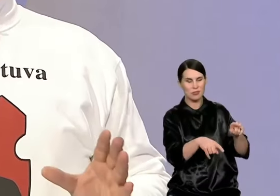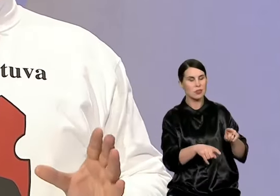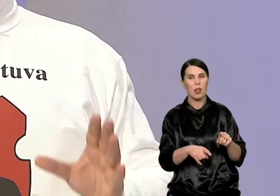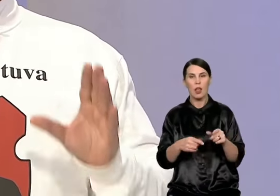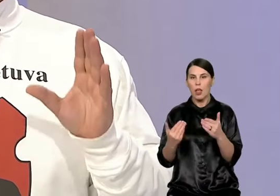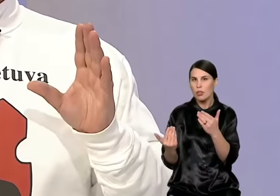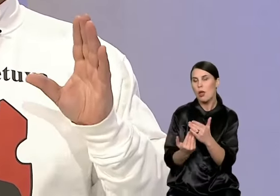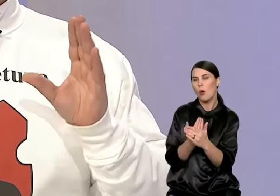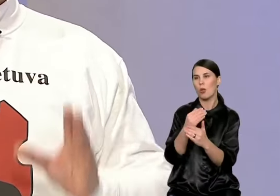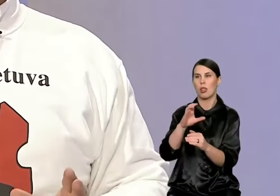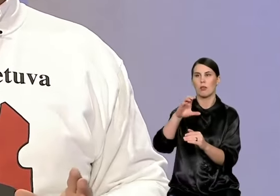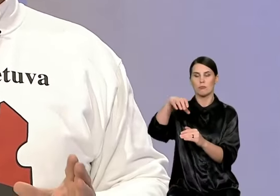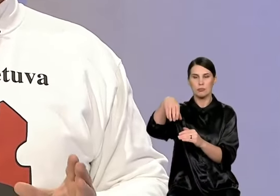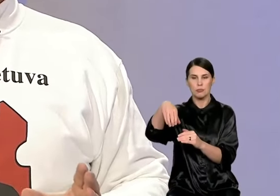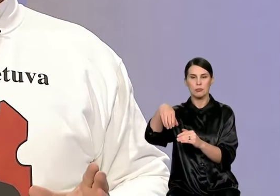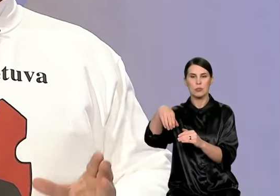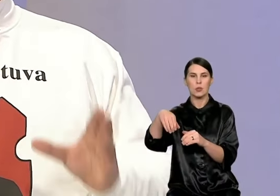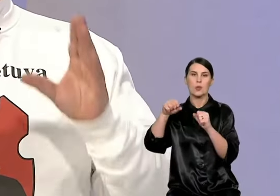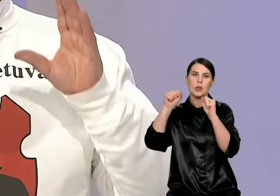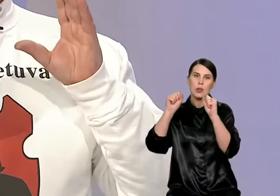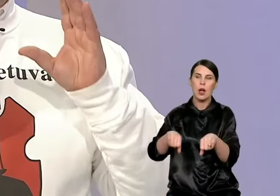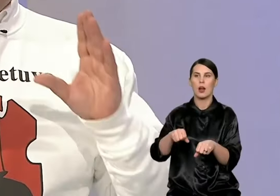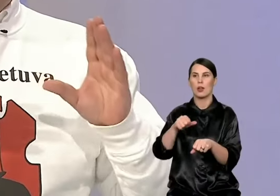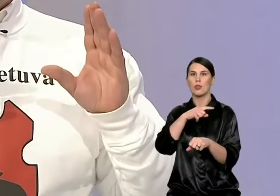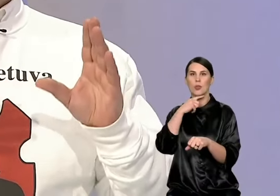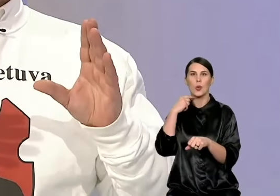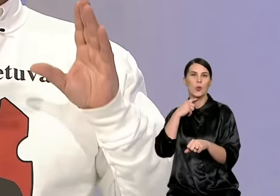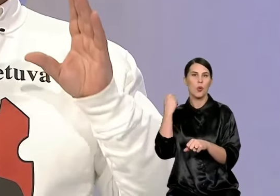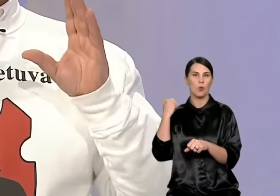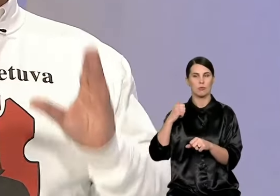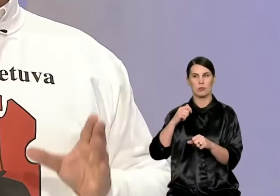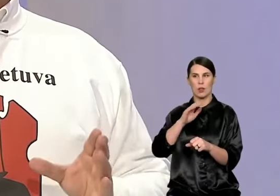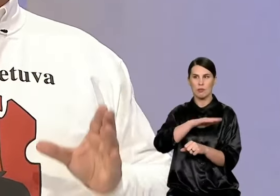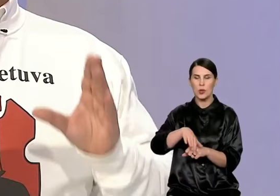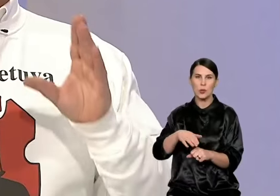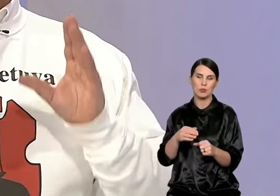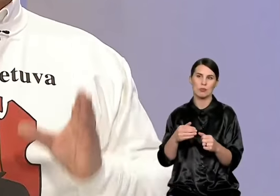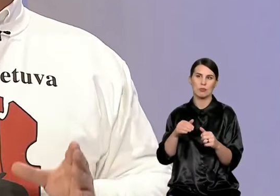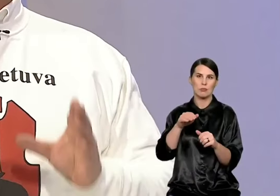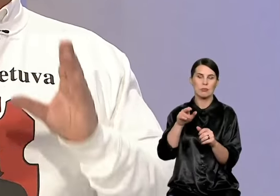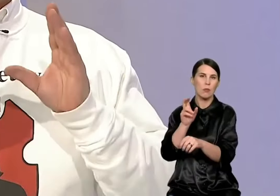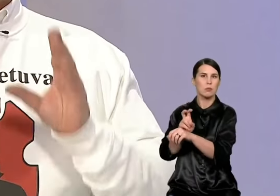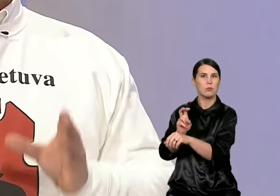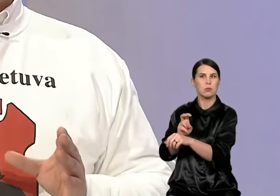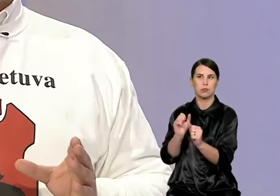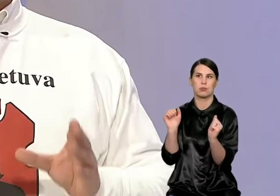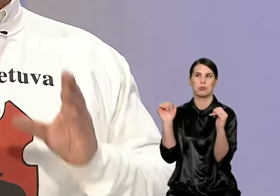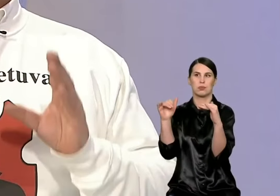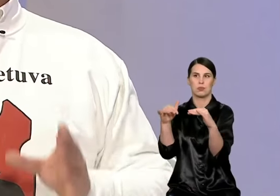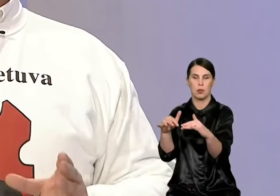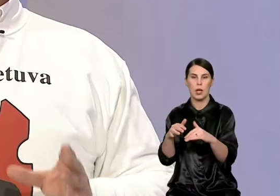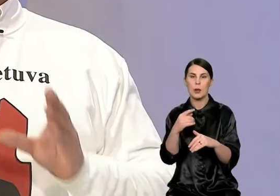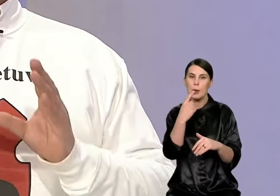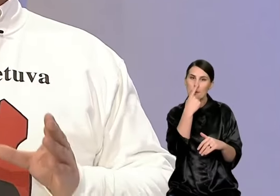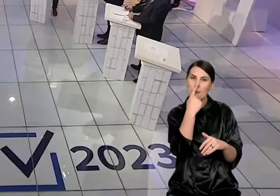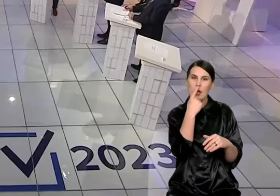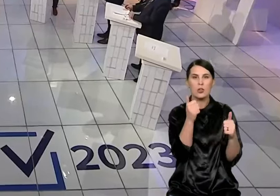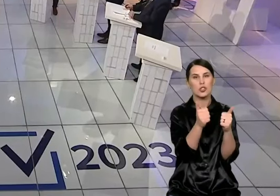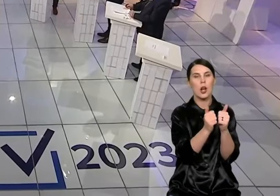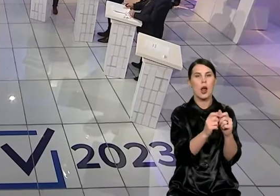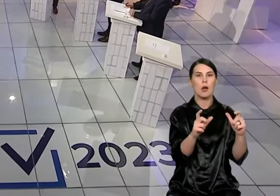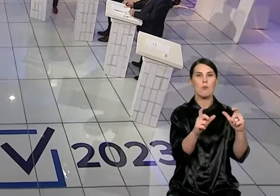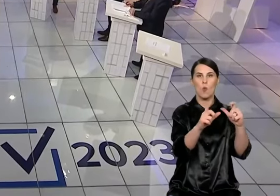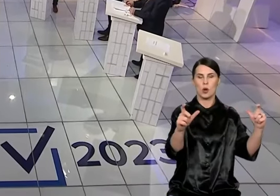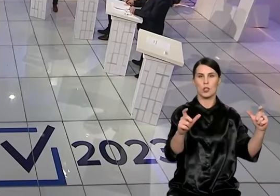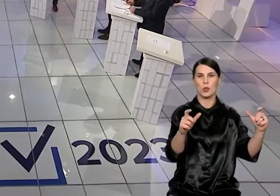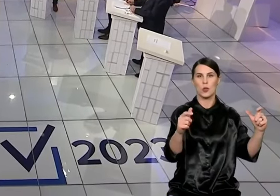daugiau vaikų, kurie sueina į tą darželį. Kitas dalykas, galima padaryti netgi priestatus prie mokyklų. Mokyklos didžiaja